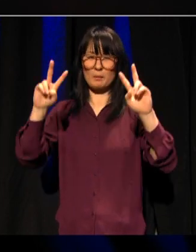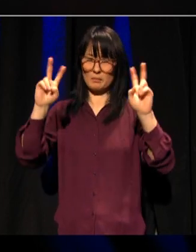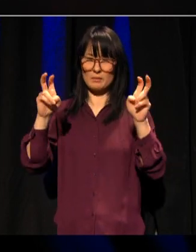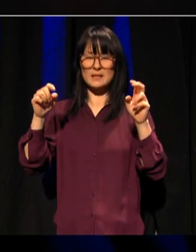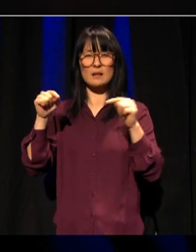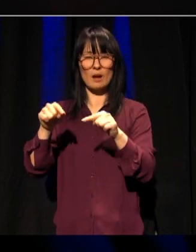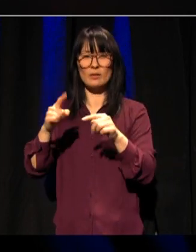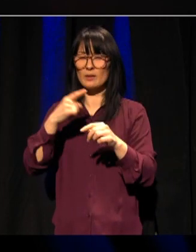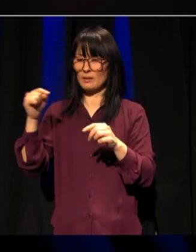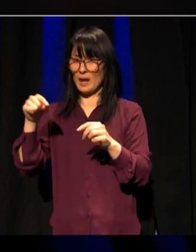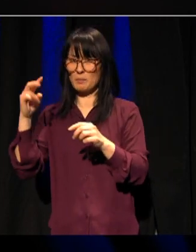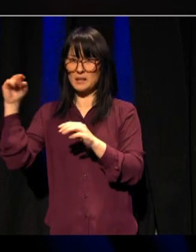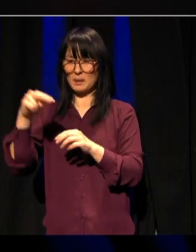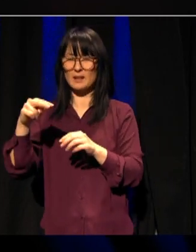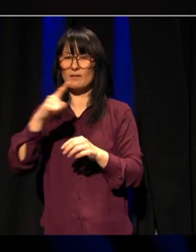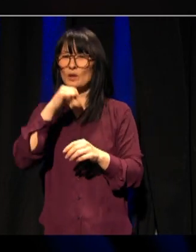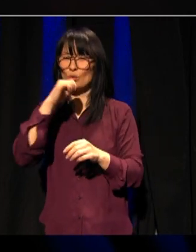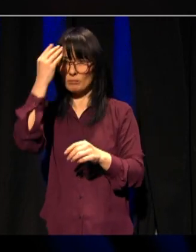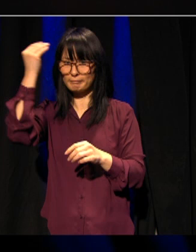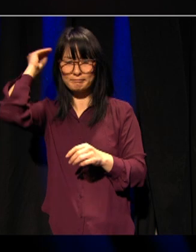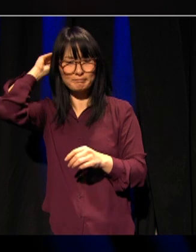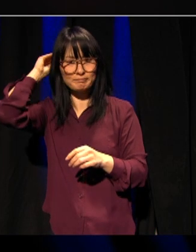ved. Som det heter i strategien vår